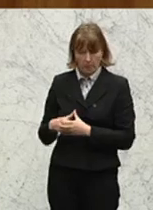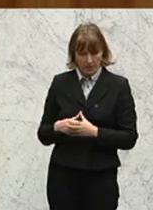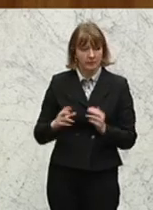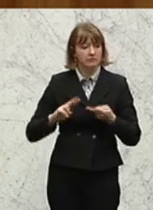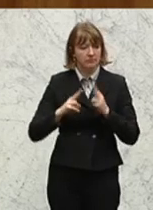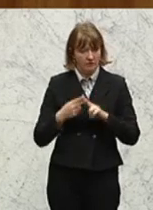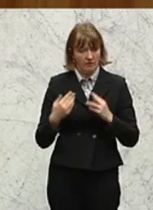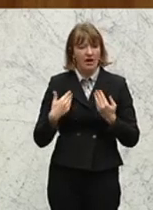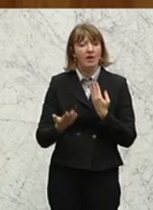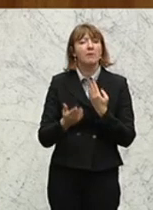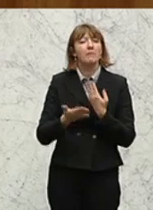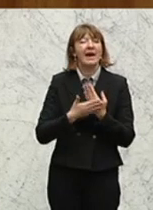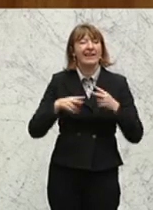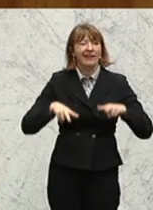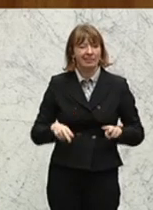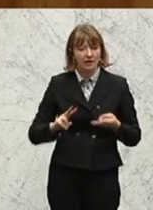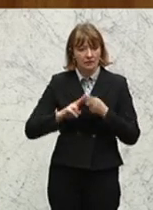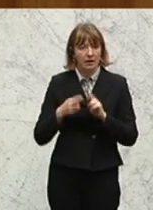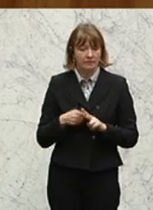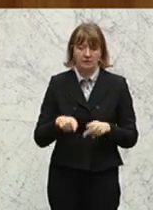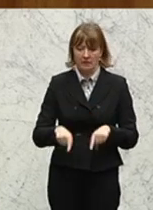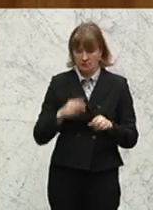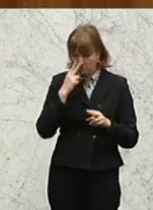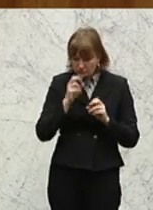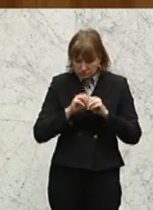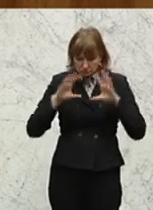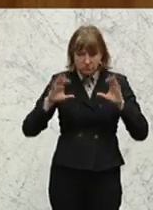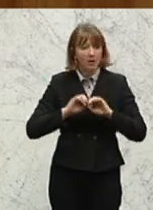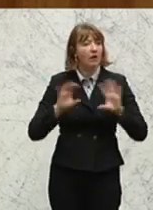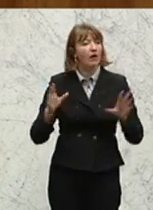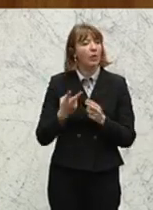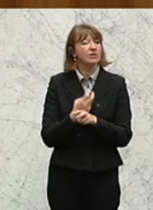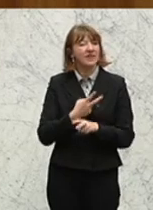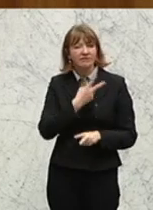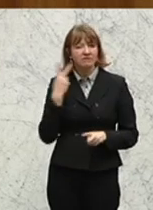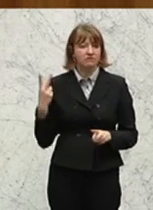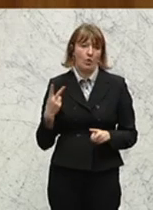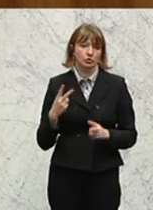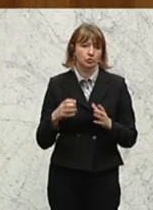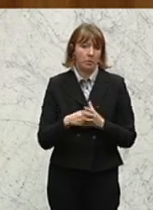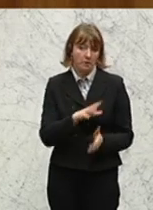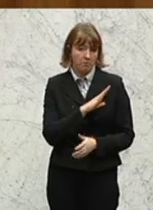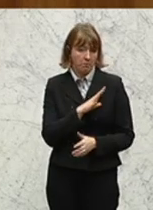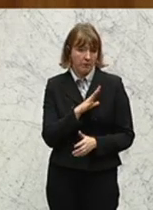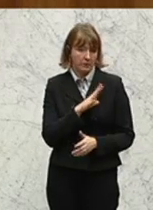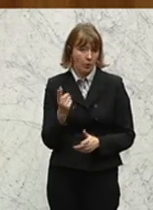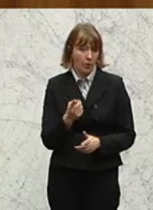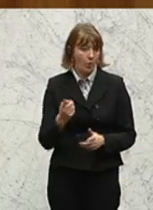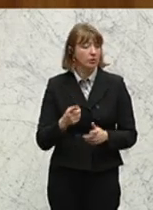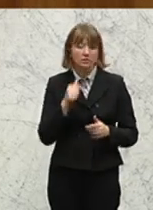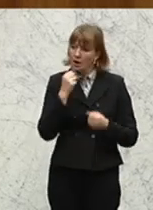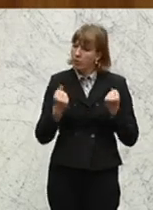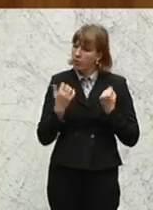Volksgruppenbeiräte. Und da ist deutlich geworden, dass die österreichischen Volksgruppen bedroht sind, nicht von politischer